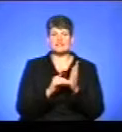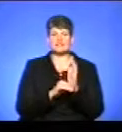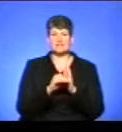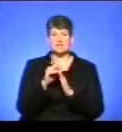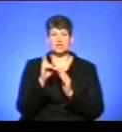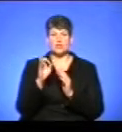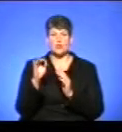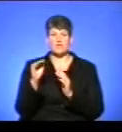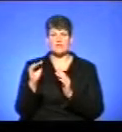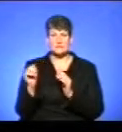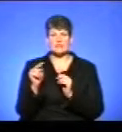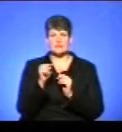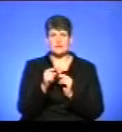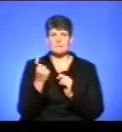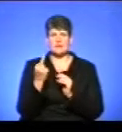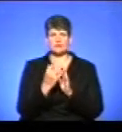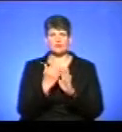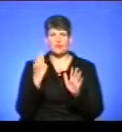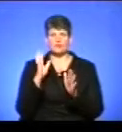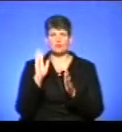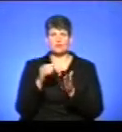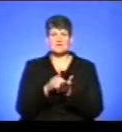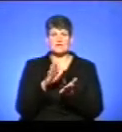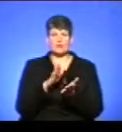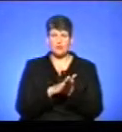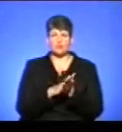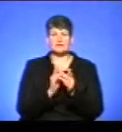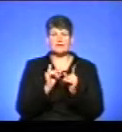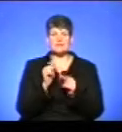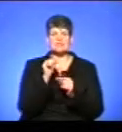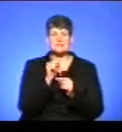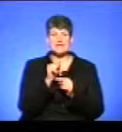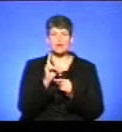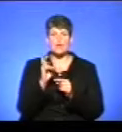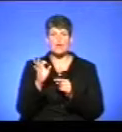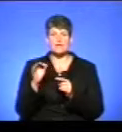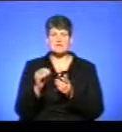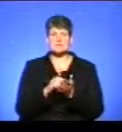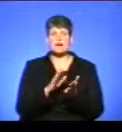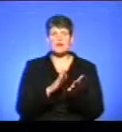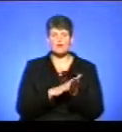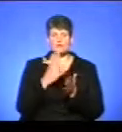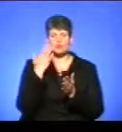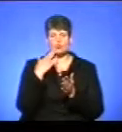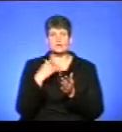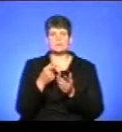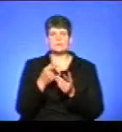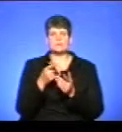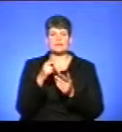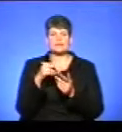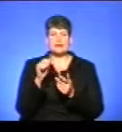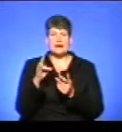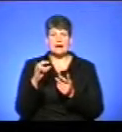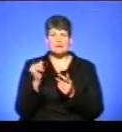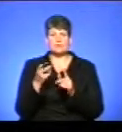коефіцієнт і першочергово будуть зараховані. Навіть цей коефіцієнт зараховується, коли дані спеціальності у